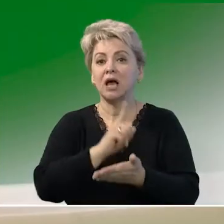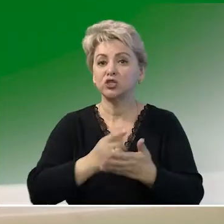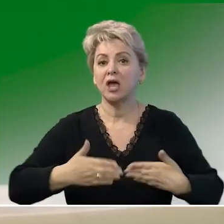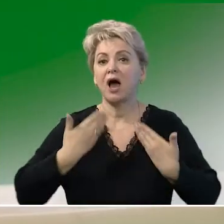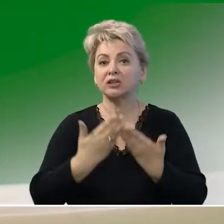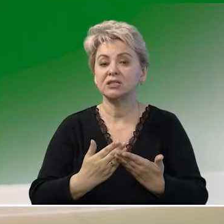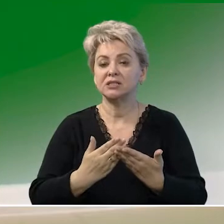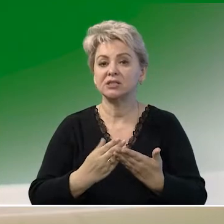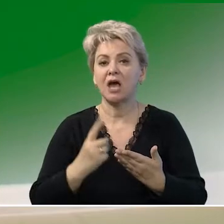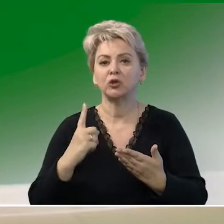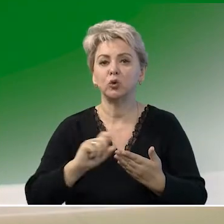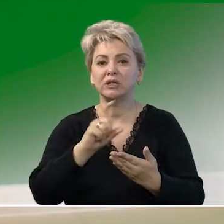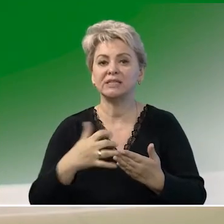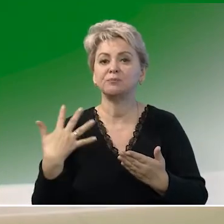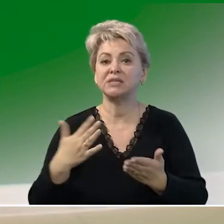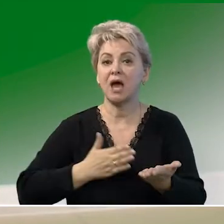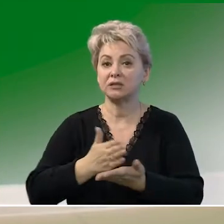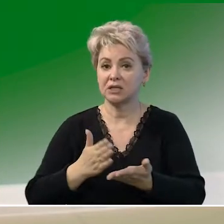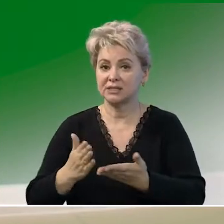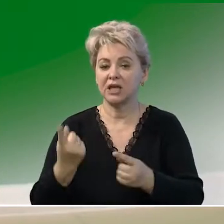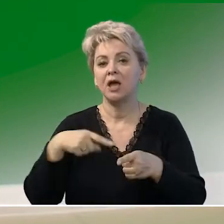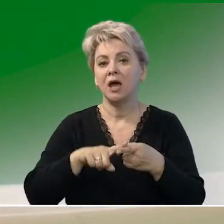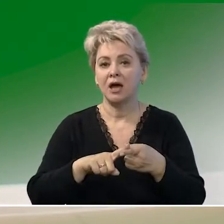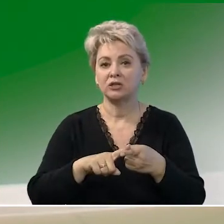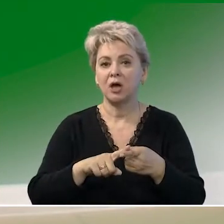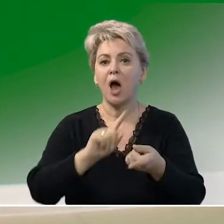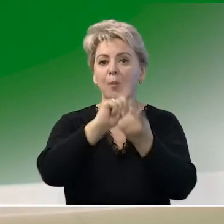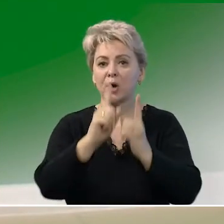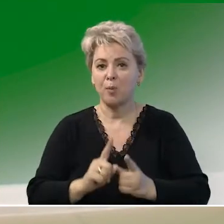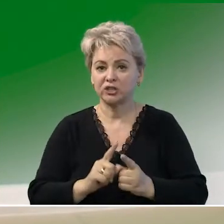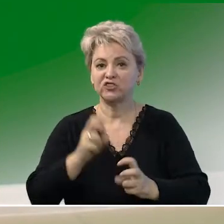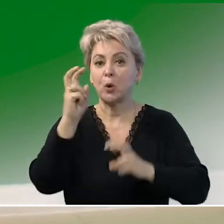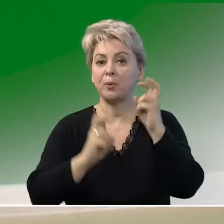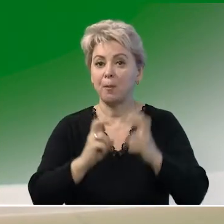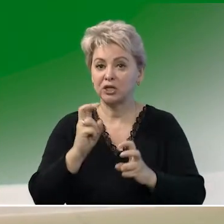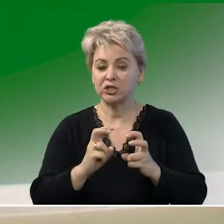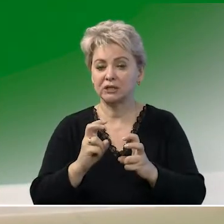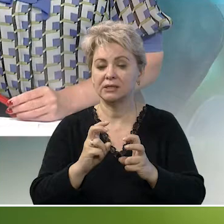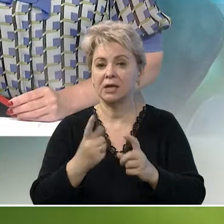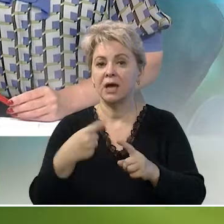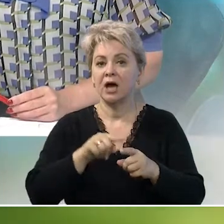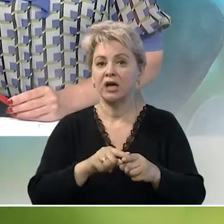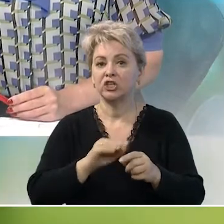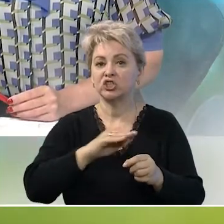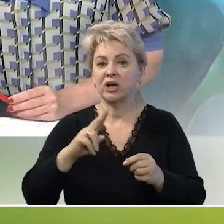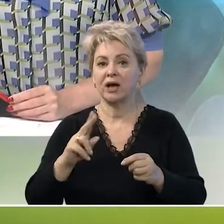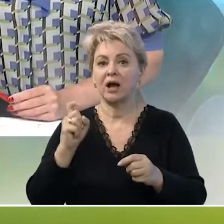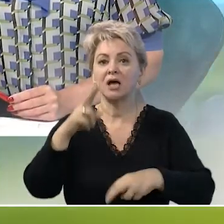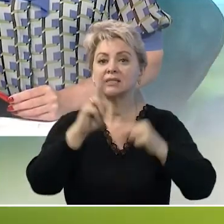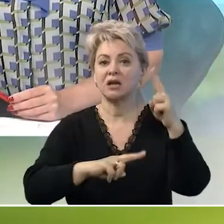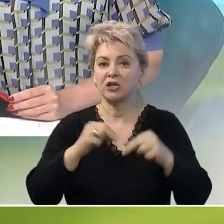относиться к одной из пяти отраслей. Это обрабатывающая промышленность, это ЖКХ,